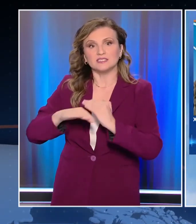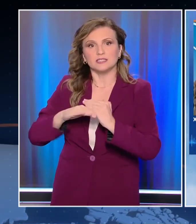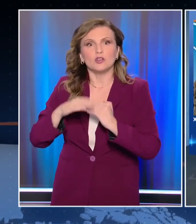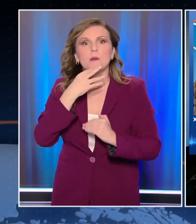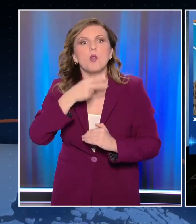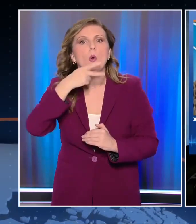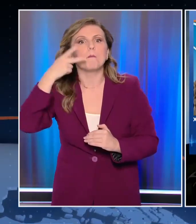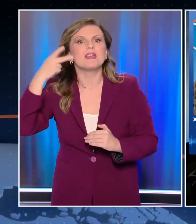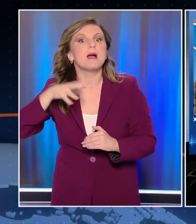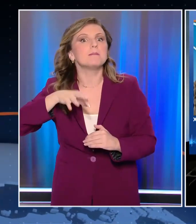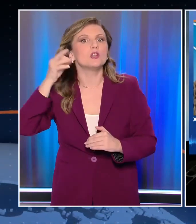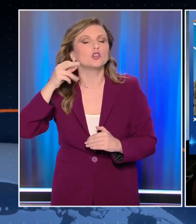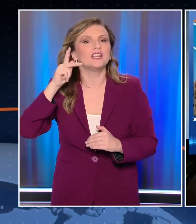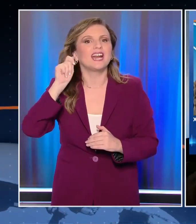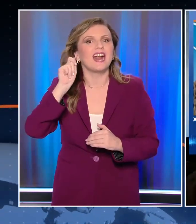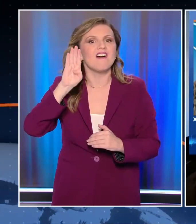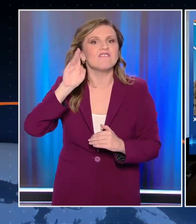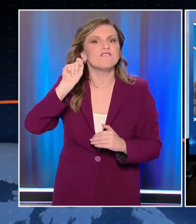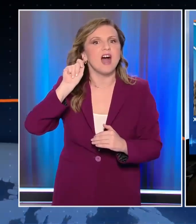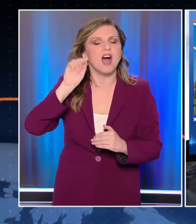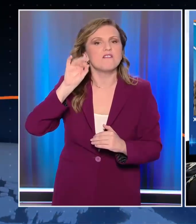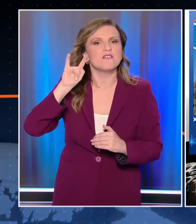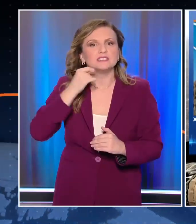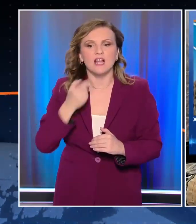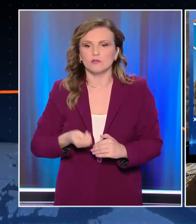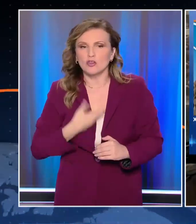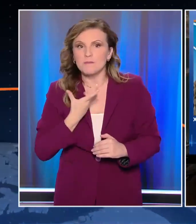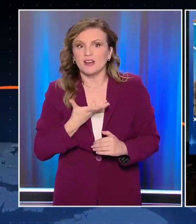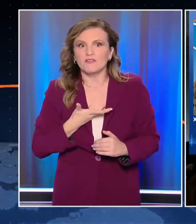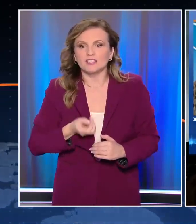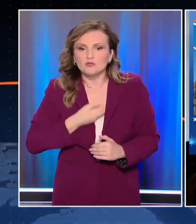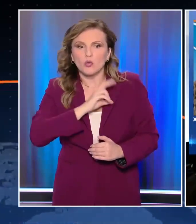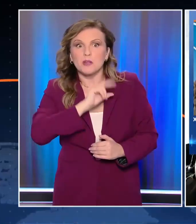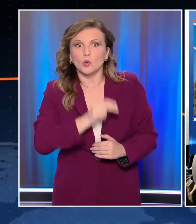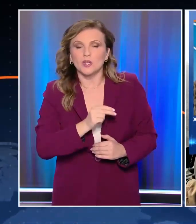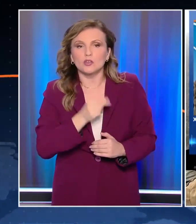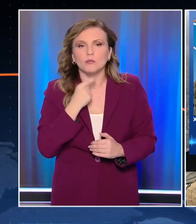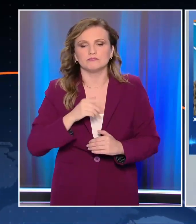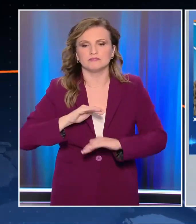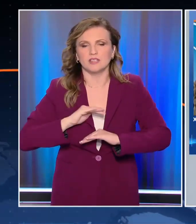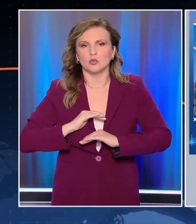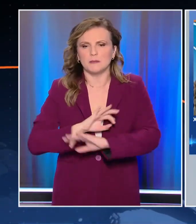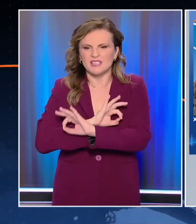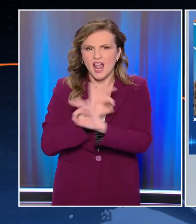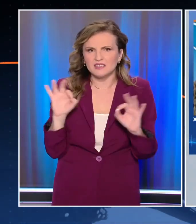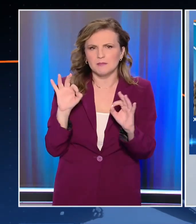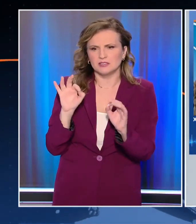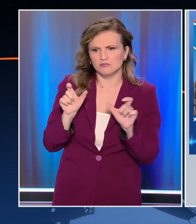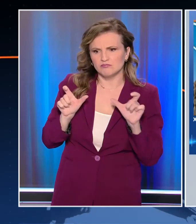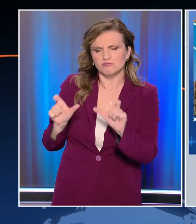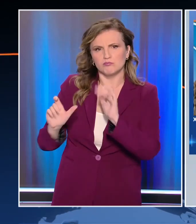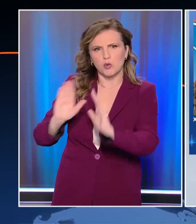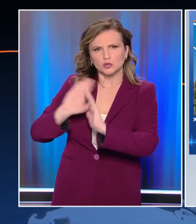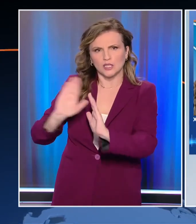συγκεκριμένος στίχος, μας άρεσε πάρα πολύ, πιστεύω ότι μας εκφράζει τη συγκεκριμένη περίοδο, διότι όλες οι ενόπλες δυνάμεις είναι έτοιμες και πραγματικά